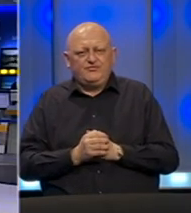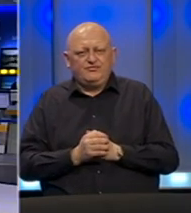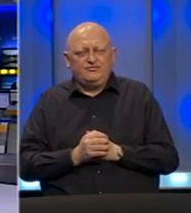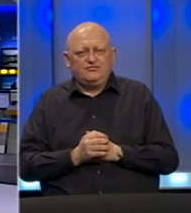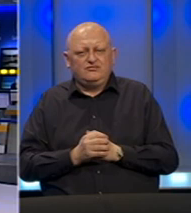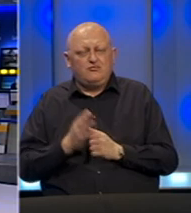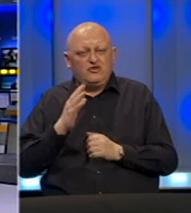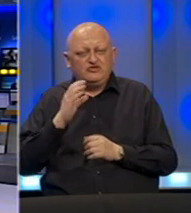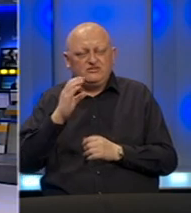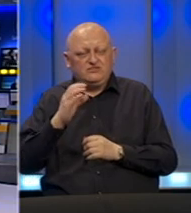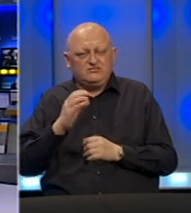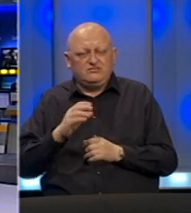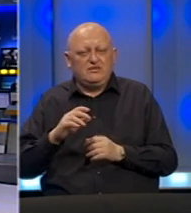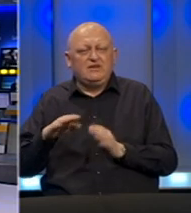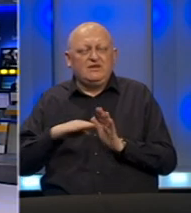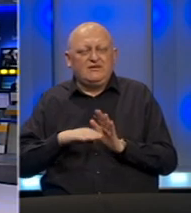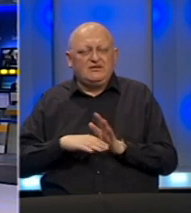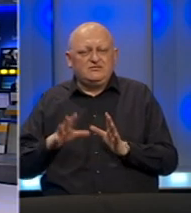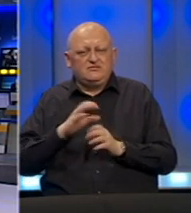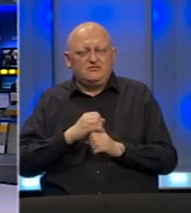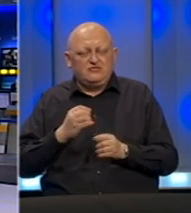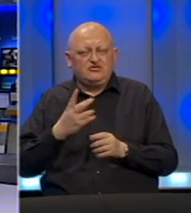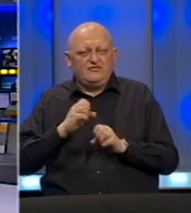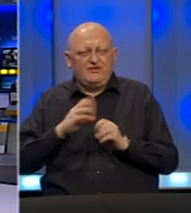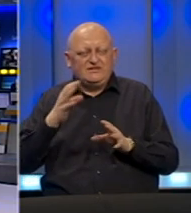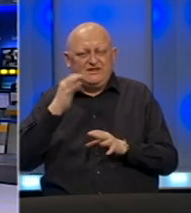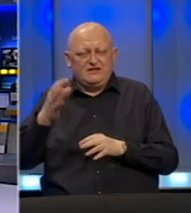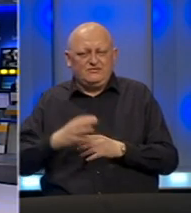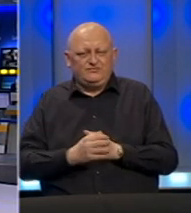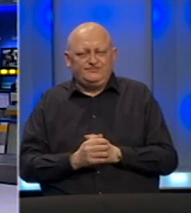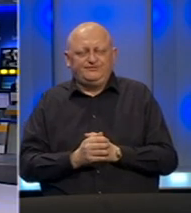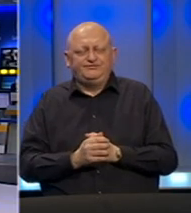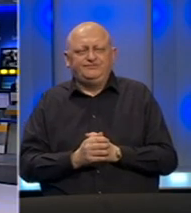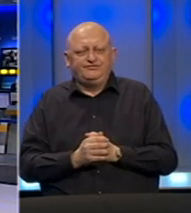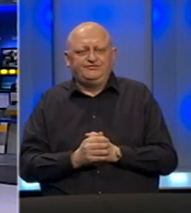Poštovani gledaoci, dnevnik je završen na kraju još jednom vijesti dana.